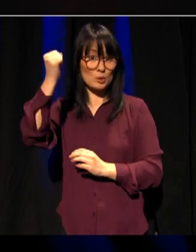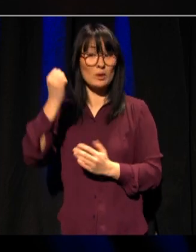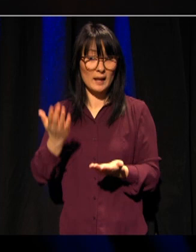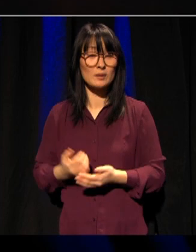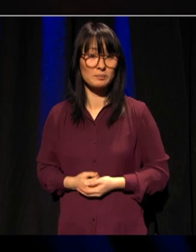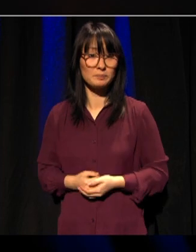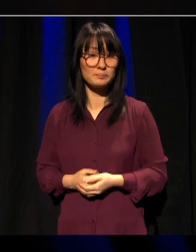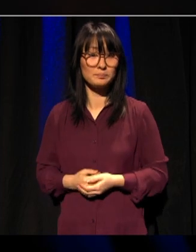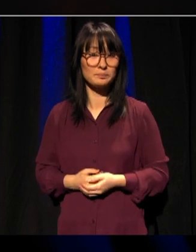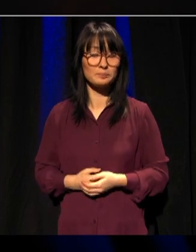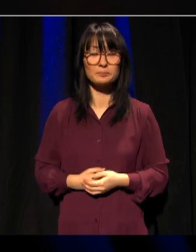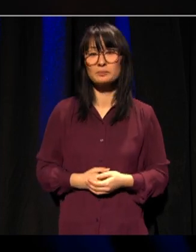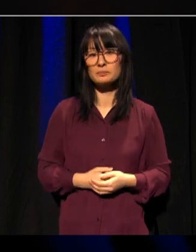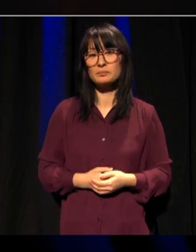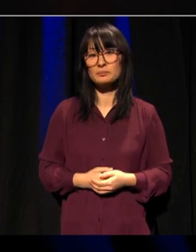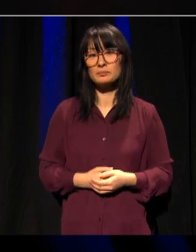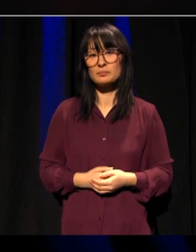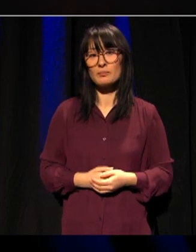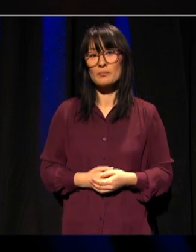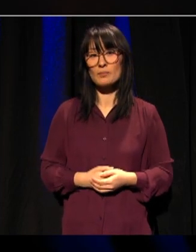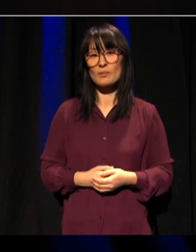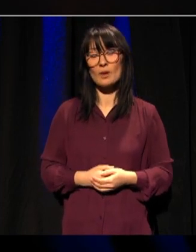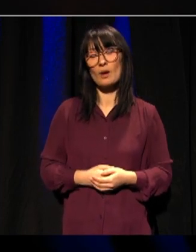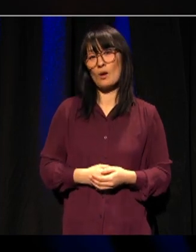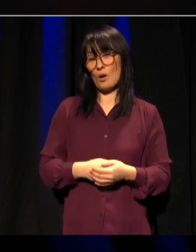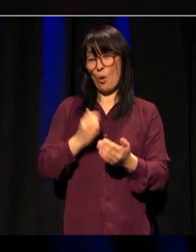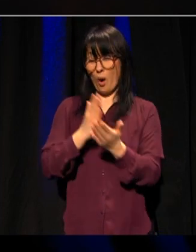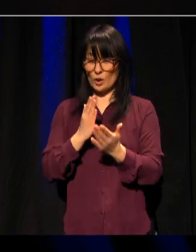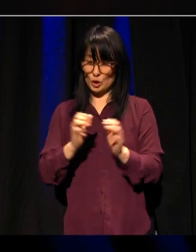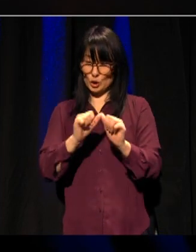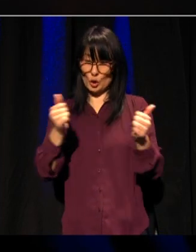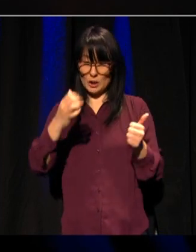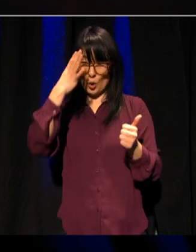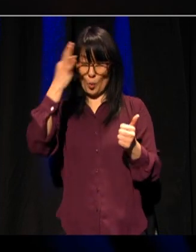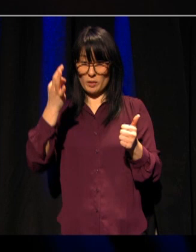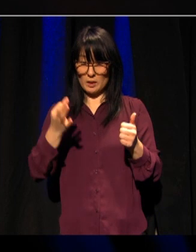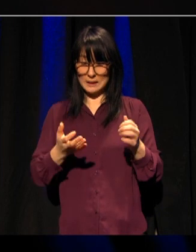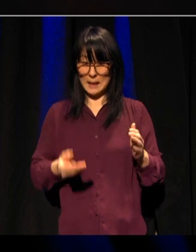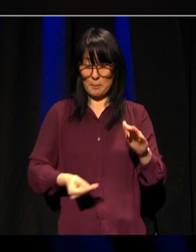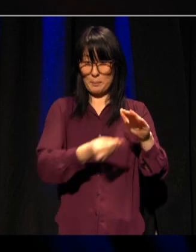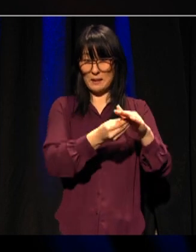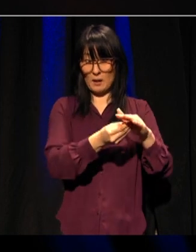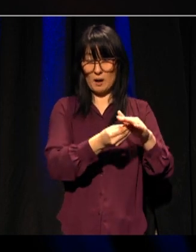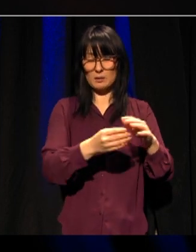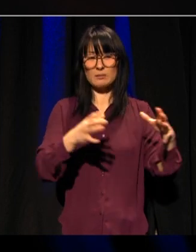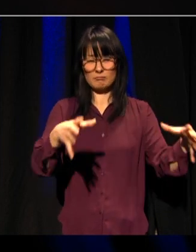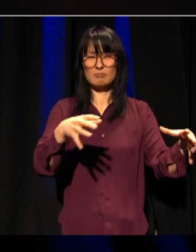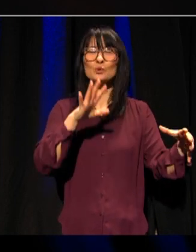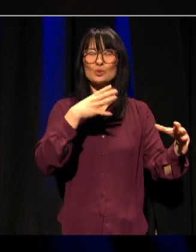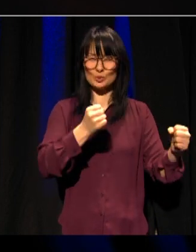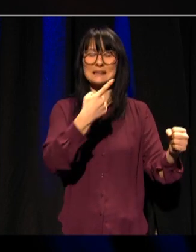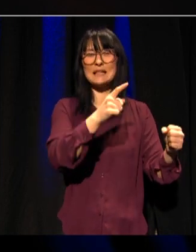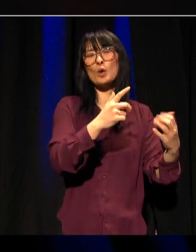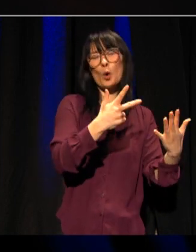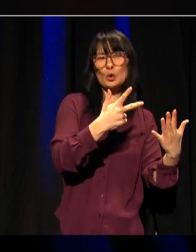Så skal vi ikke glemme at det største kompetansebidraget ligger i de mellom 8.000 og 9.000 kandidatene